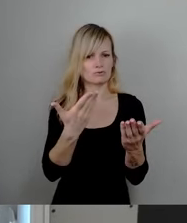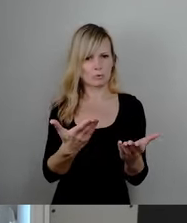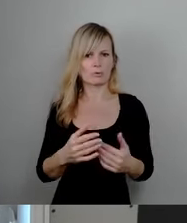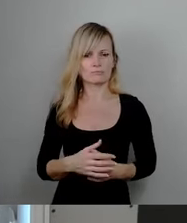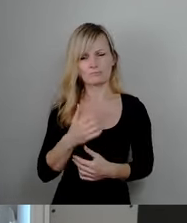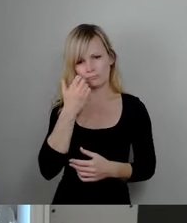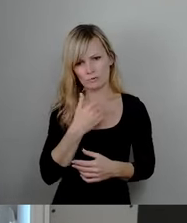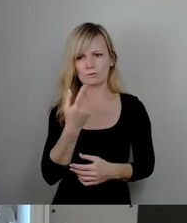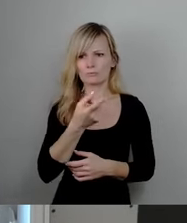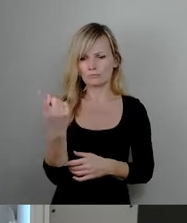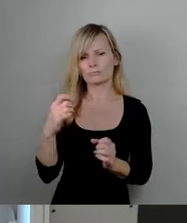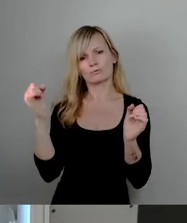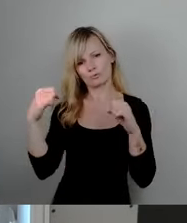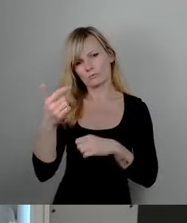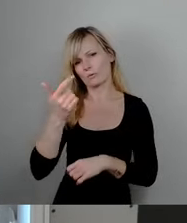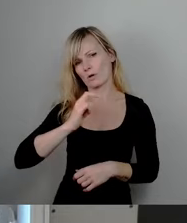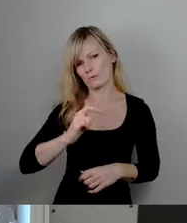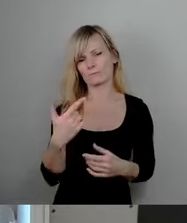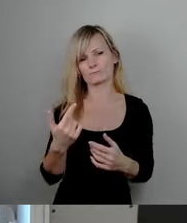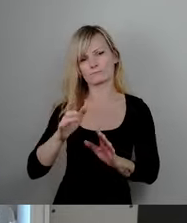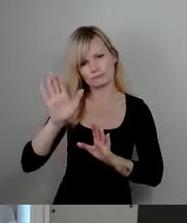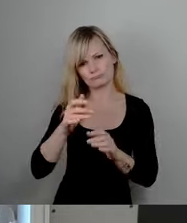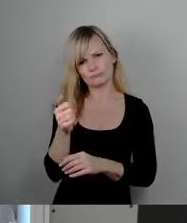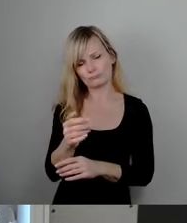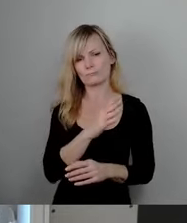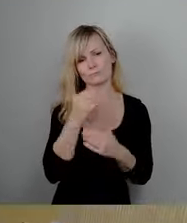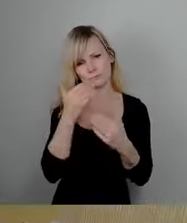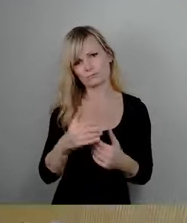Ihre Zustimmung zu dem Ausschussbericht. Vielen Dank.